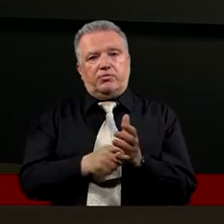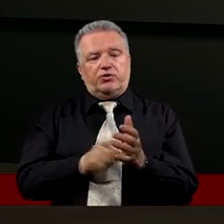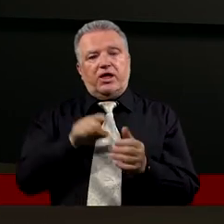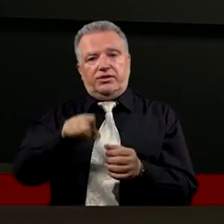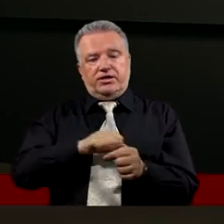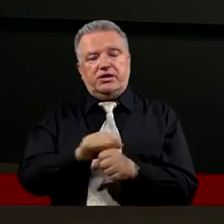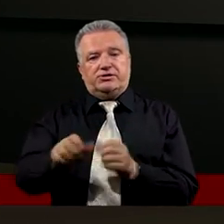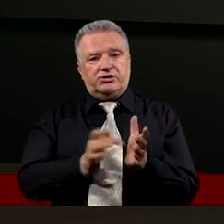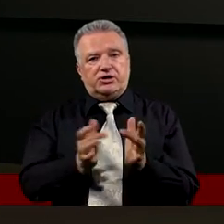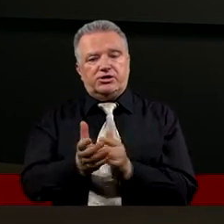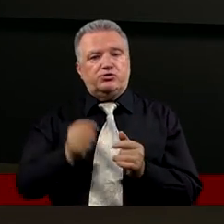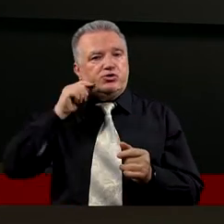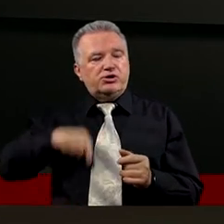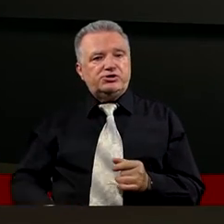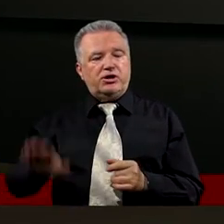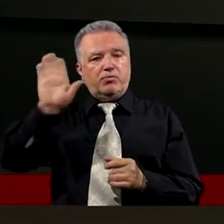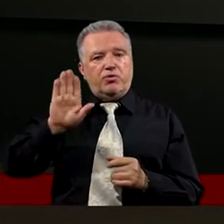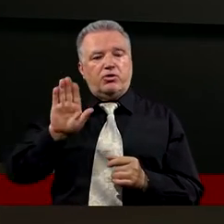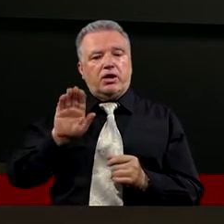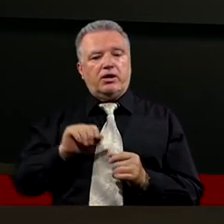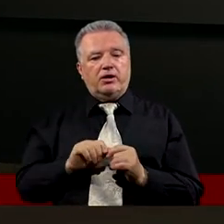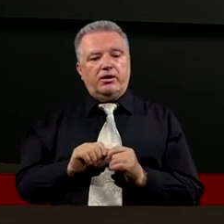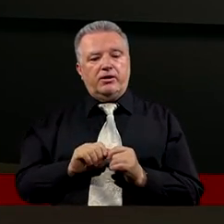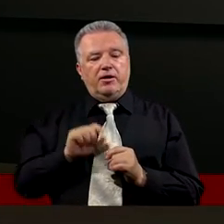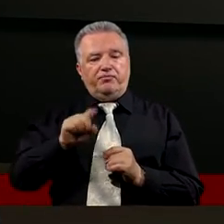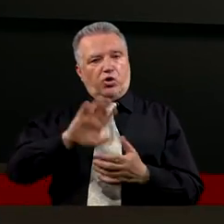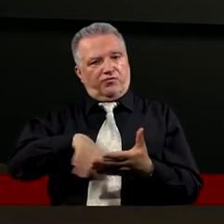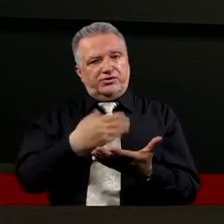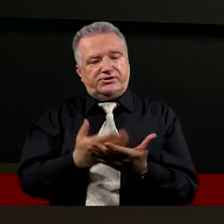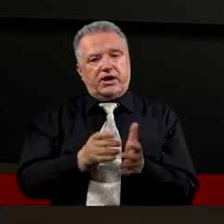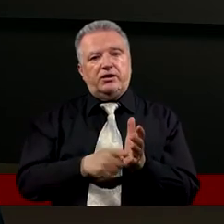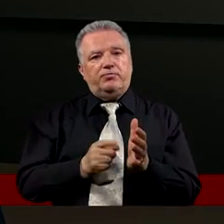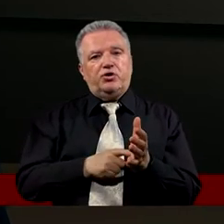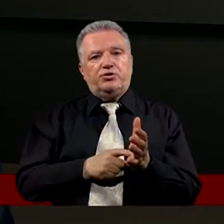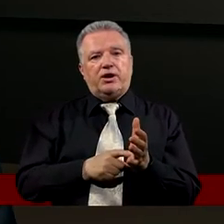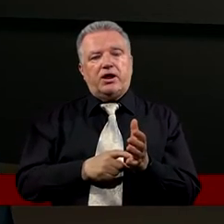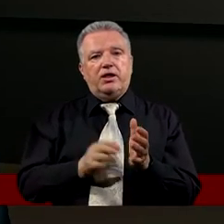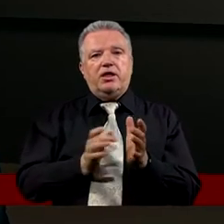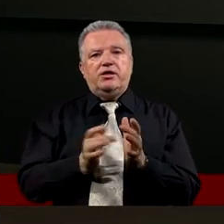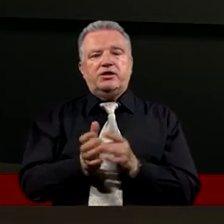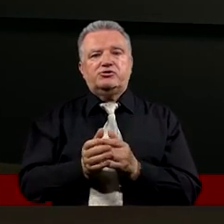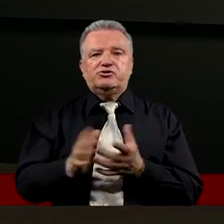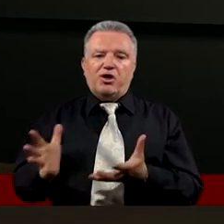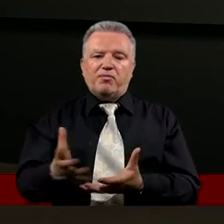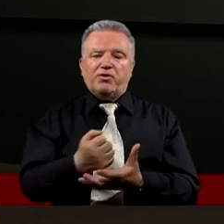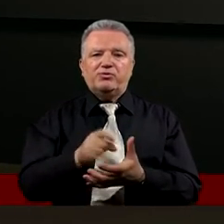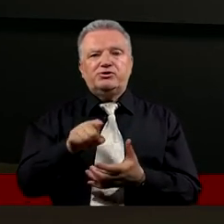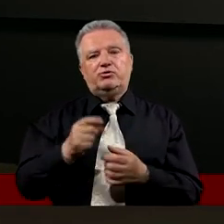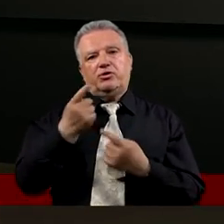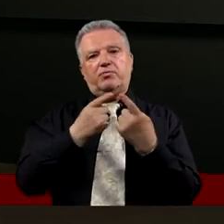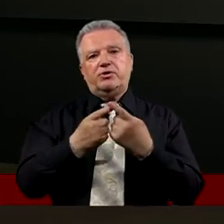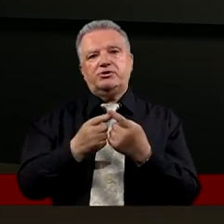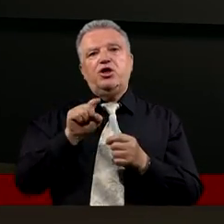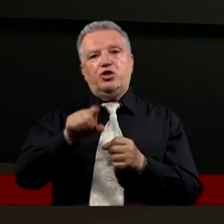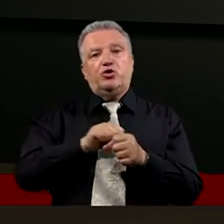Ty jesteś Chrystus Syn Boga To wyznanie apostoła Piotra Chrystus podchwycił tą myśl I